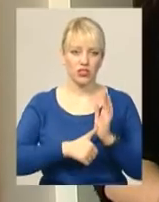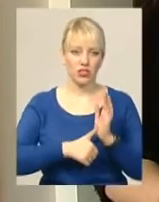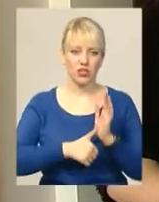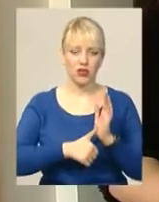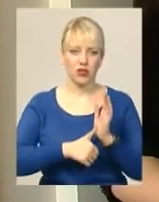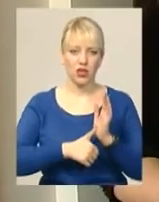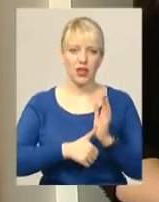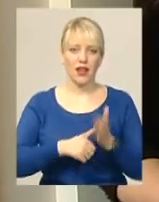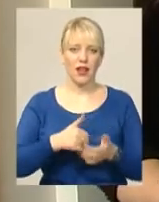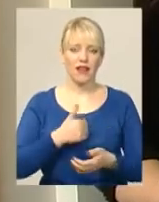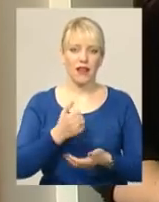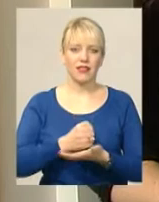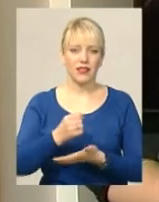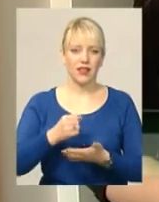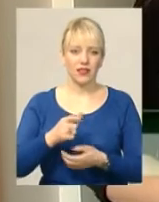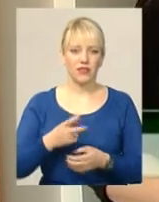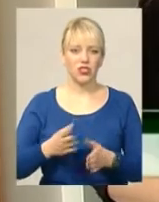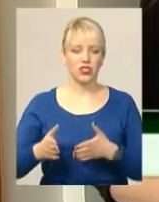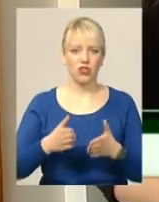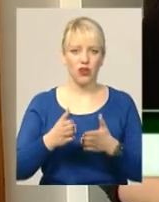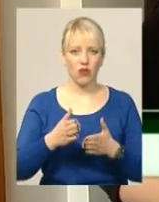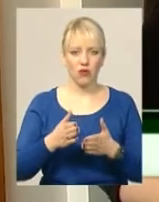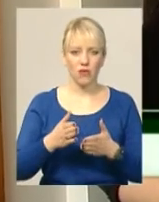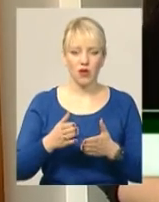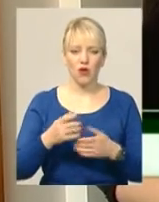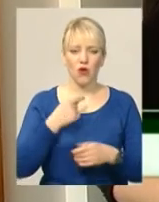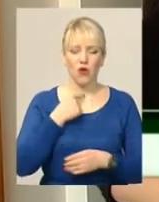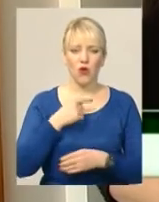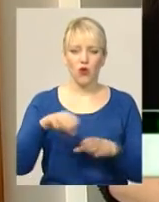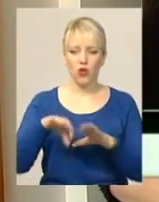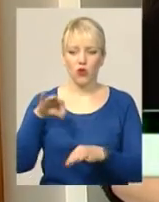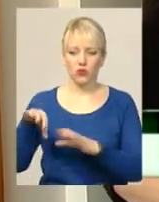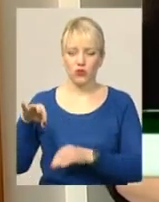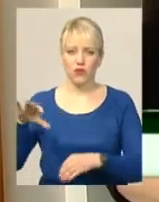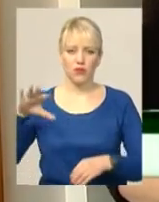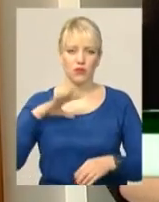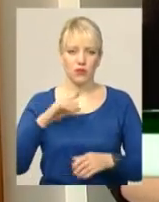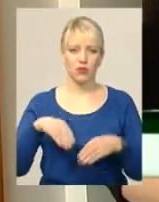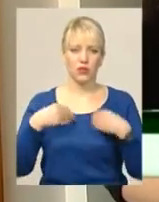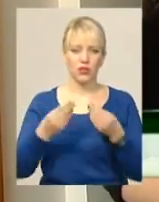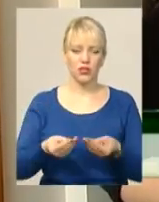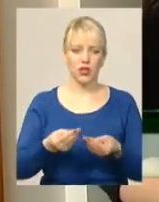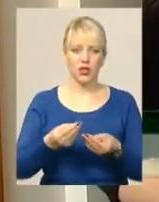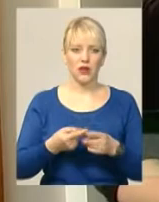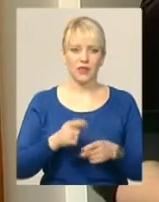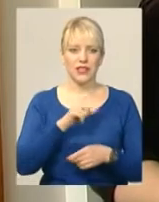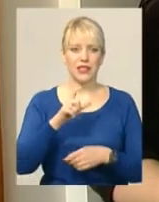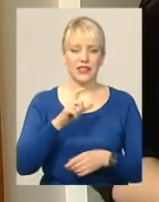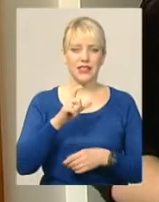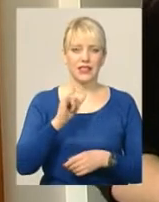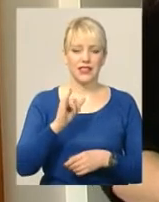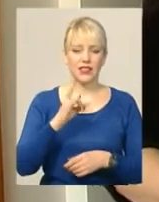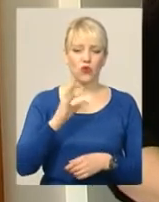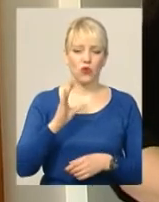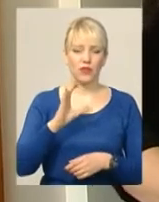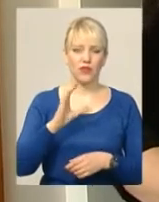Шляхом голосування обласної премії імені Тараса Григоровича Шевченка було присуджено Дробіту Степану Зіновійовичу, артисту